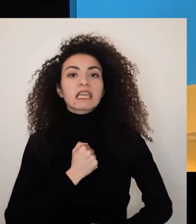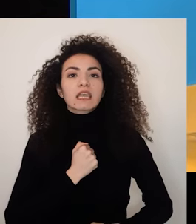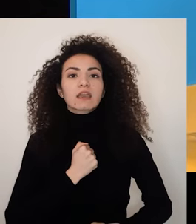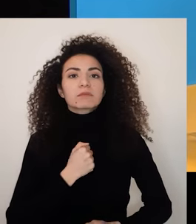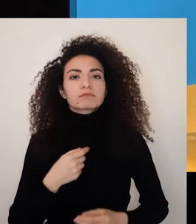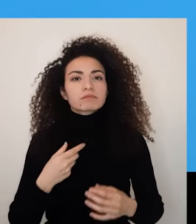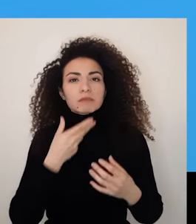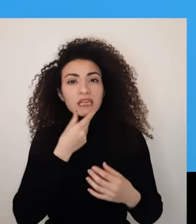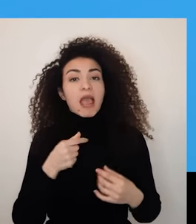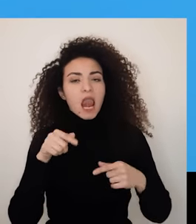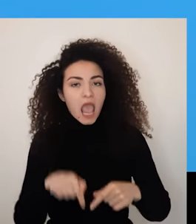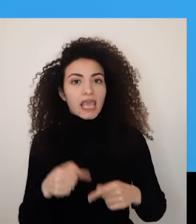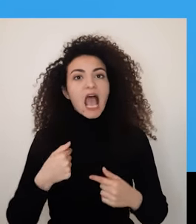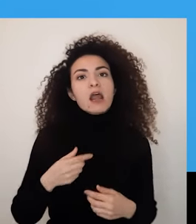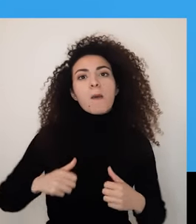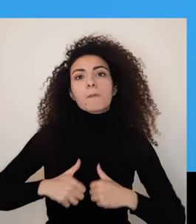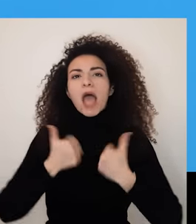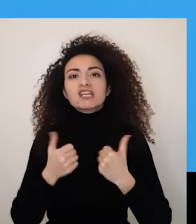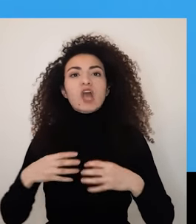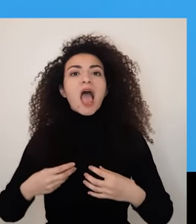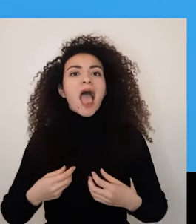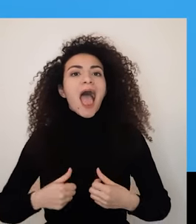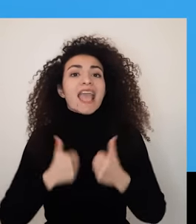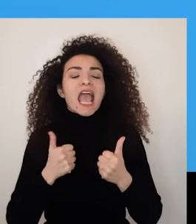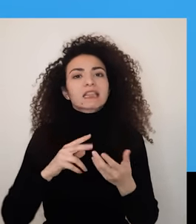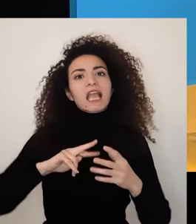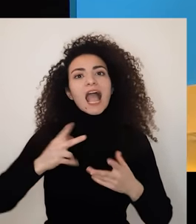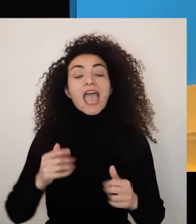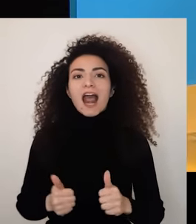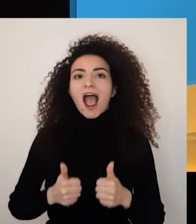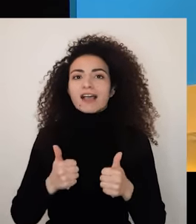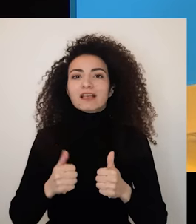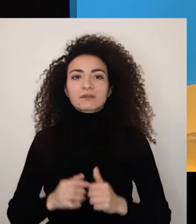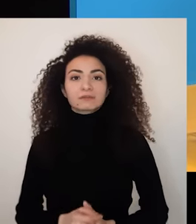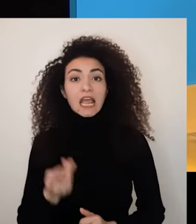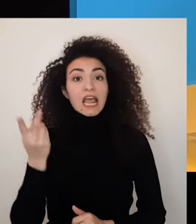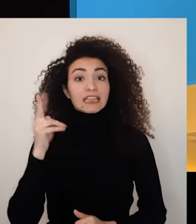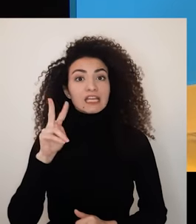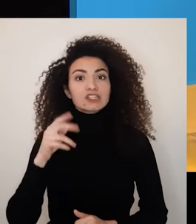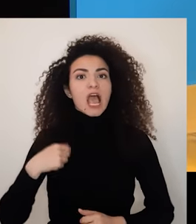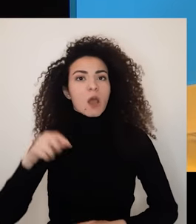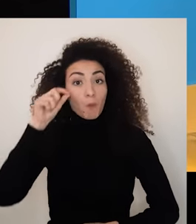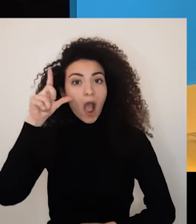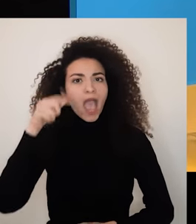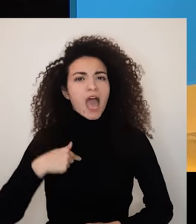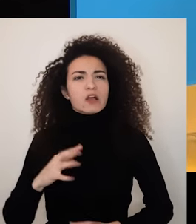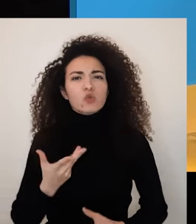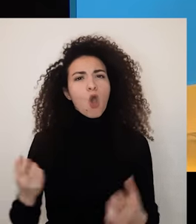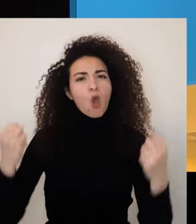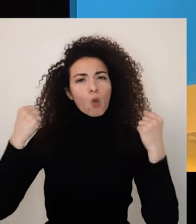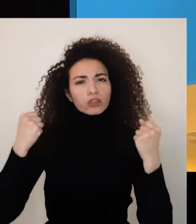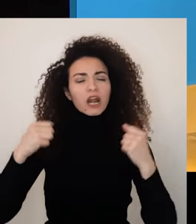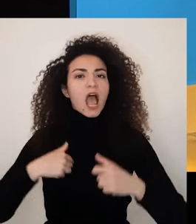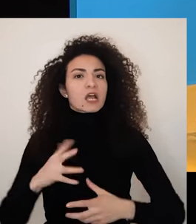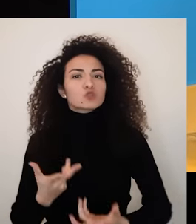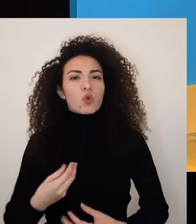القيادة الذاتية اللي بتدفعنا لعيش حياة ذات معنا ثانيا من خلال الوعي لقدراتنا ومواهبنا